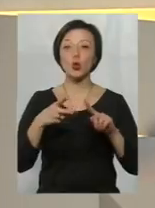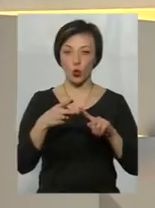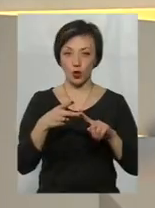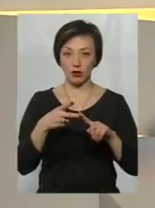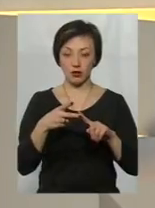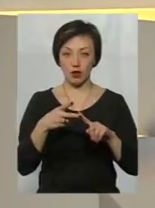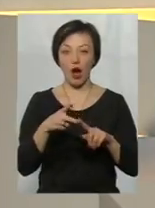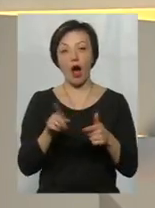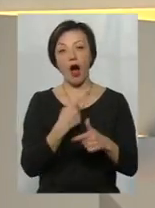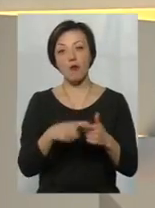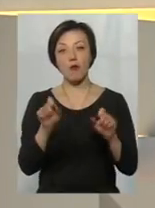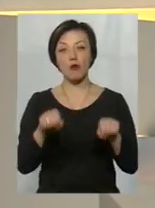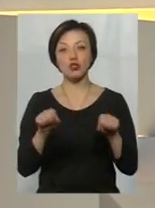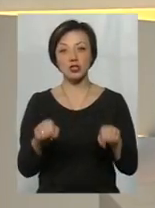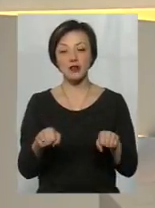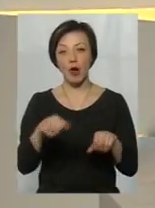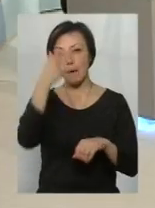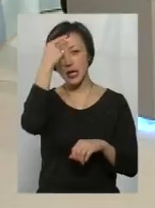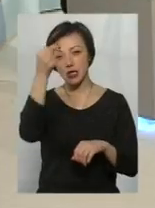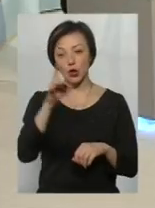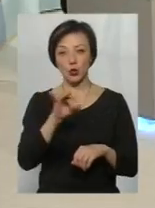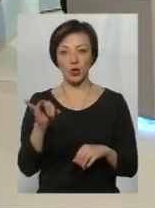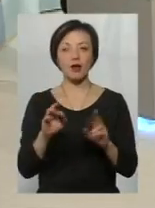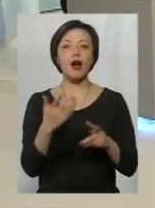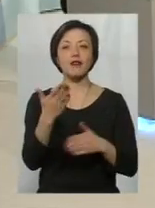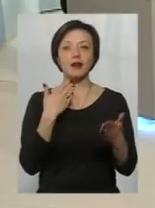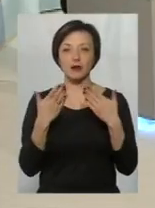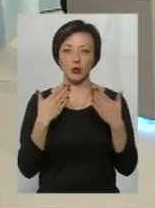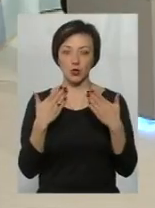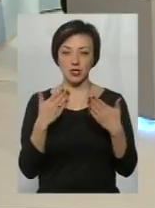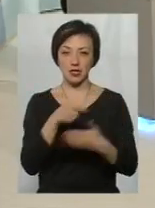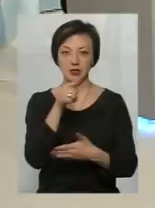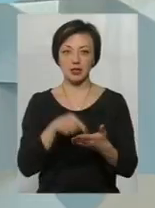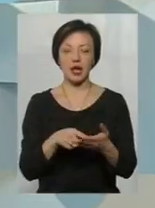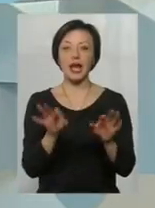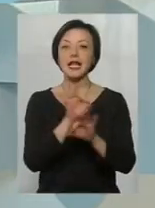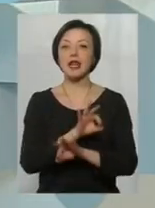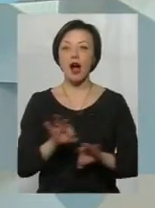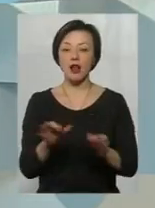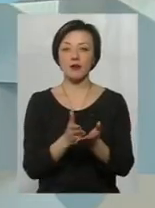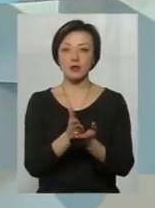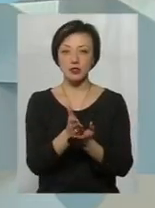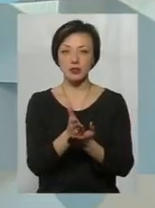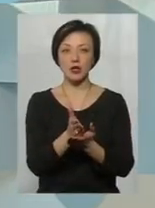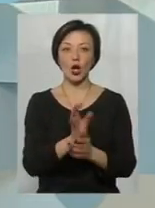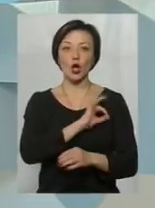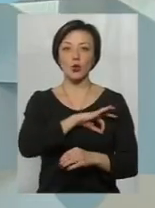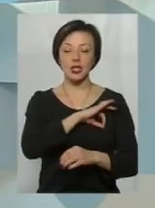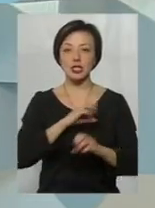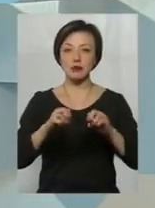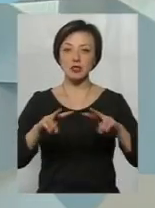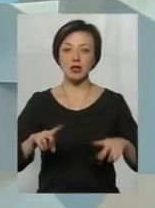або, можливо, там, магістратури. От як ви до цього створюєте? Ідеальним варіантом в межах, наприклад, юридичних